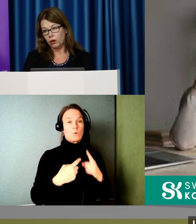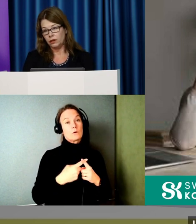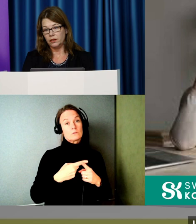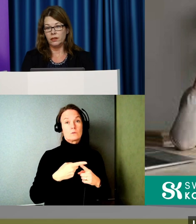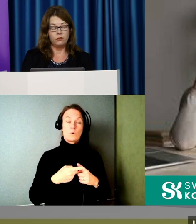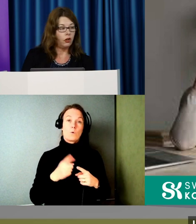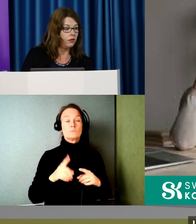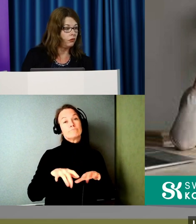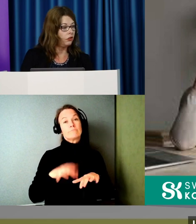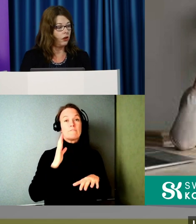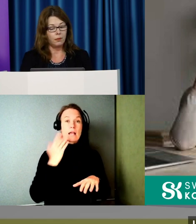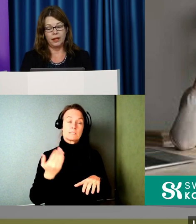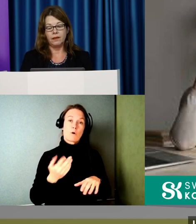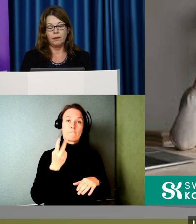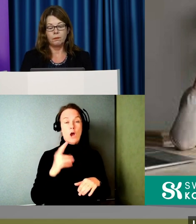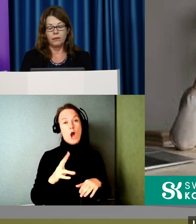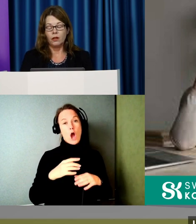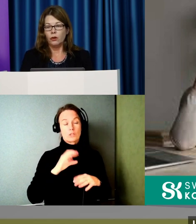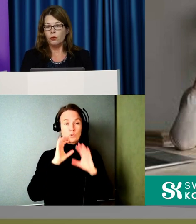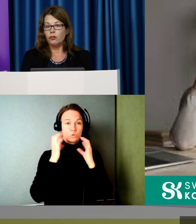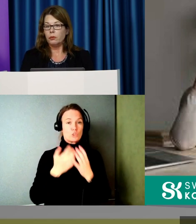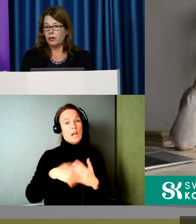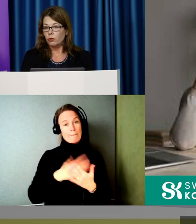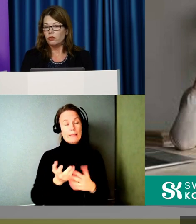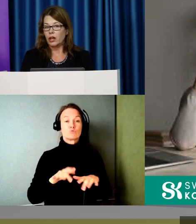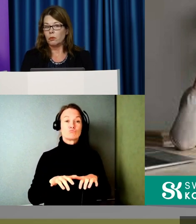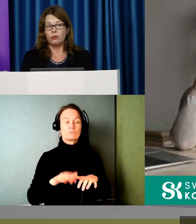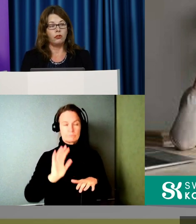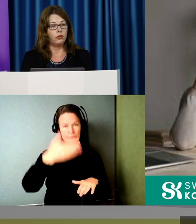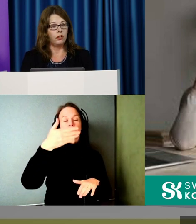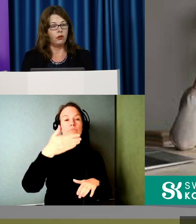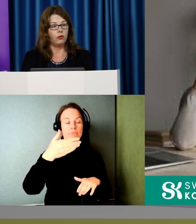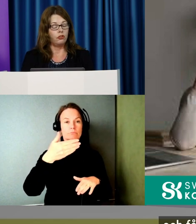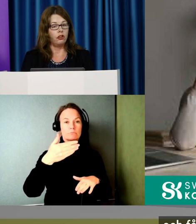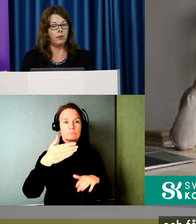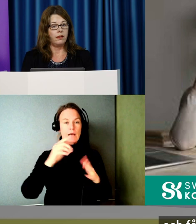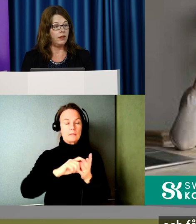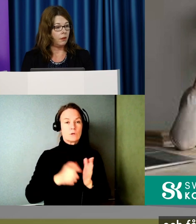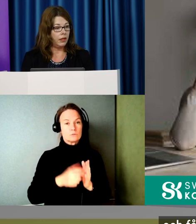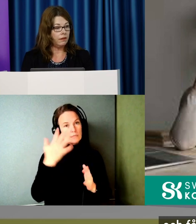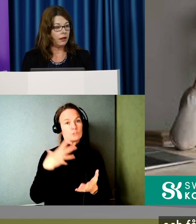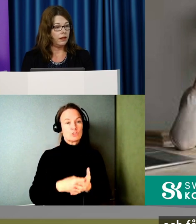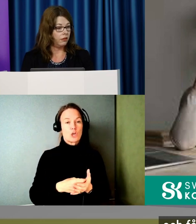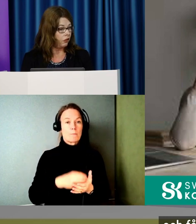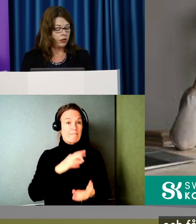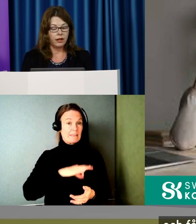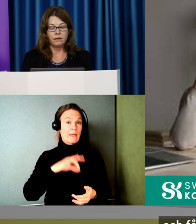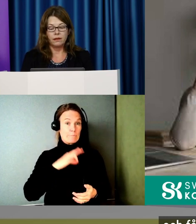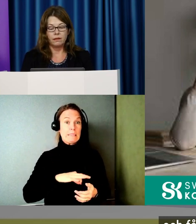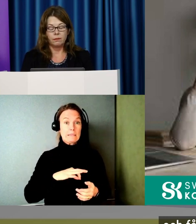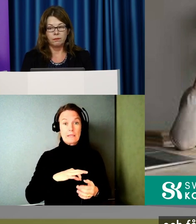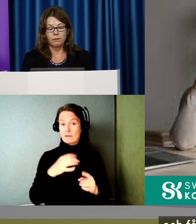digital, van vid sociala medier. Hon får upp en annons där om att hon skulle kunna ta och få köpa vitaminer lite